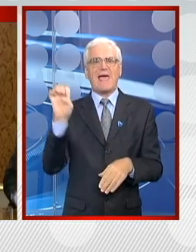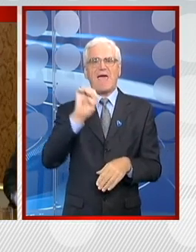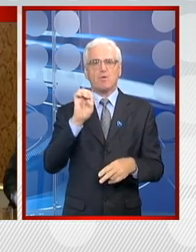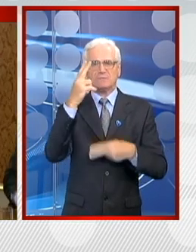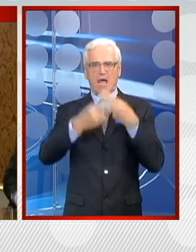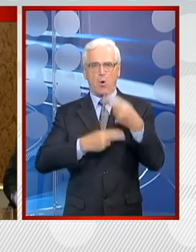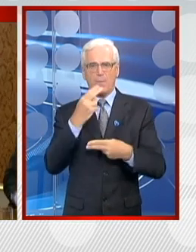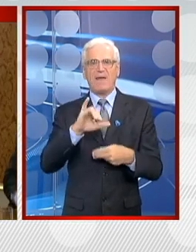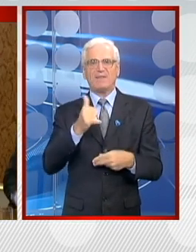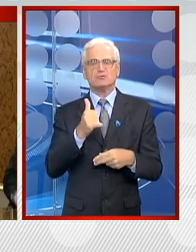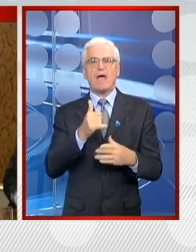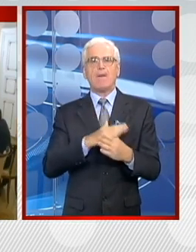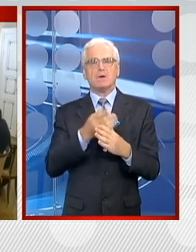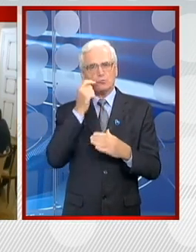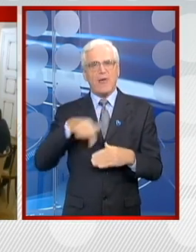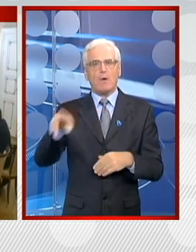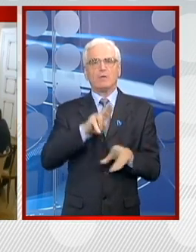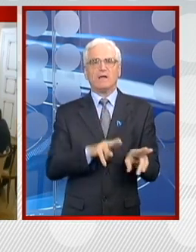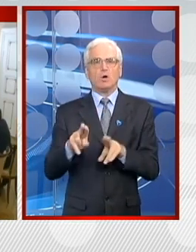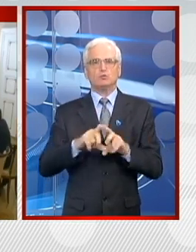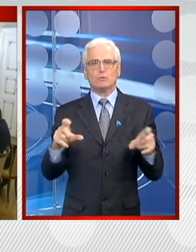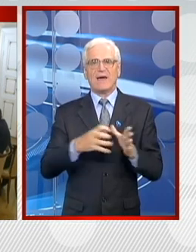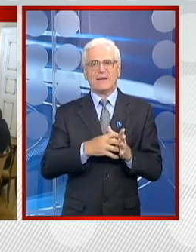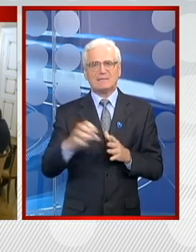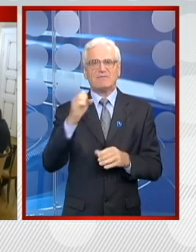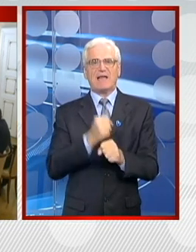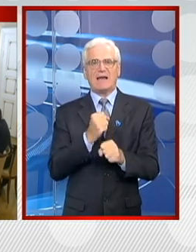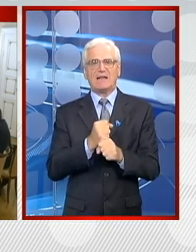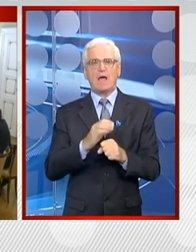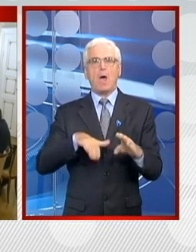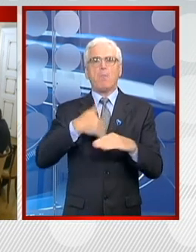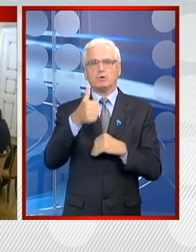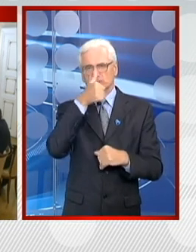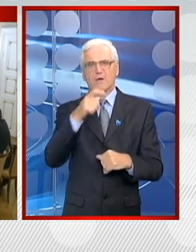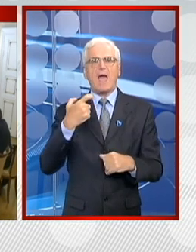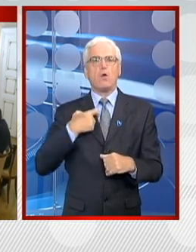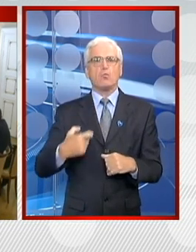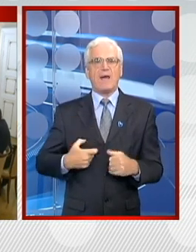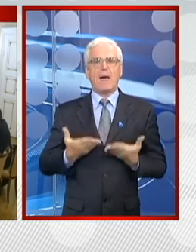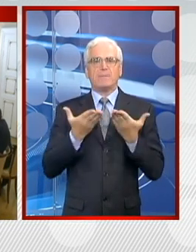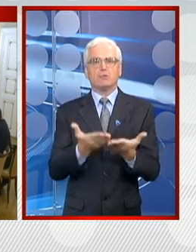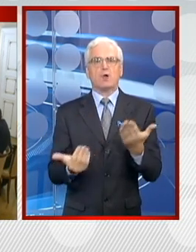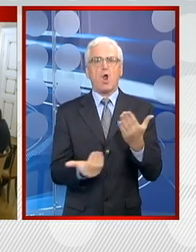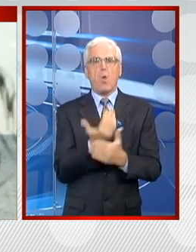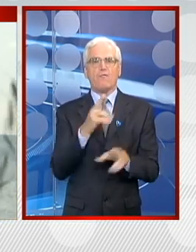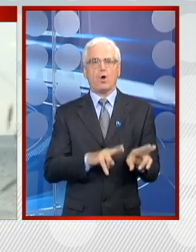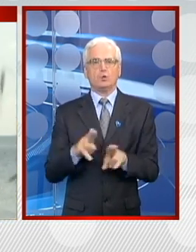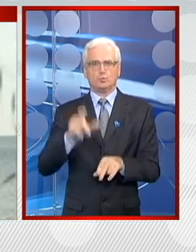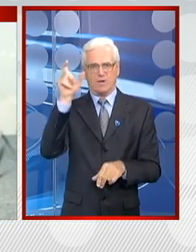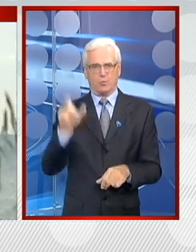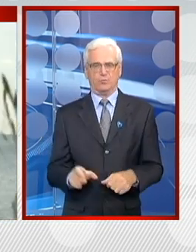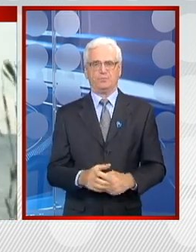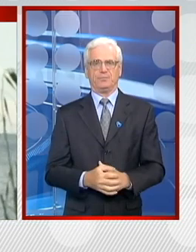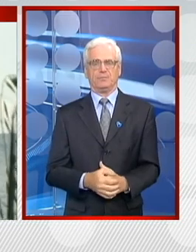Evropske komisije da će arbitražni sud nastaviti da radi nakon što je Ljubljana predložila novog